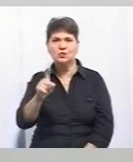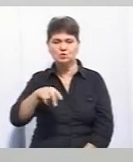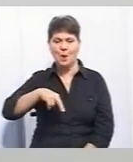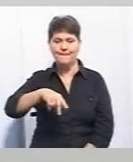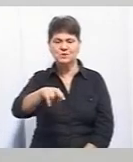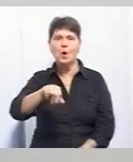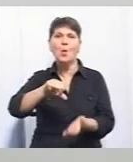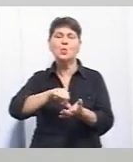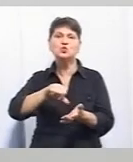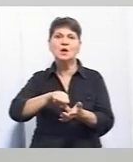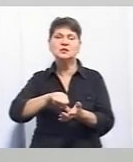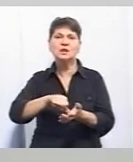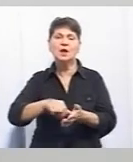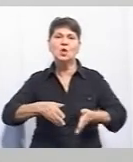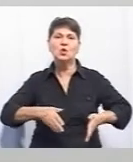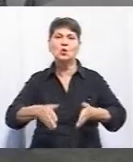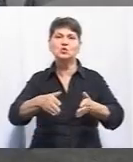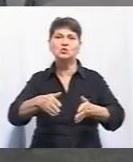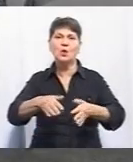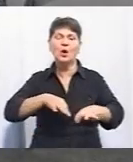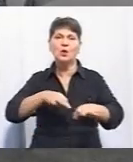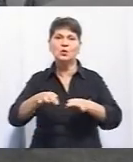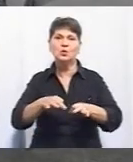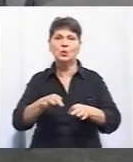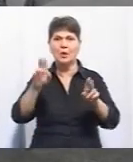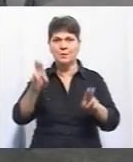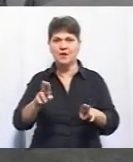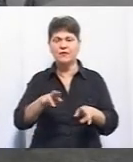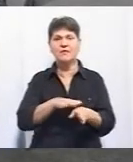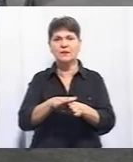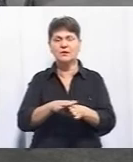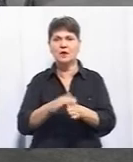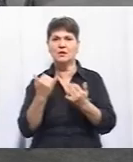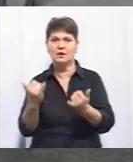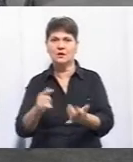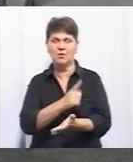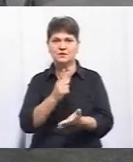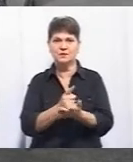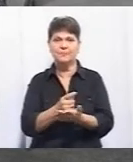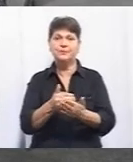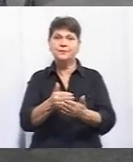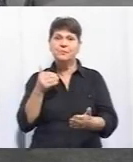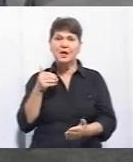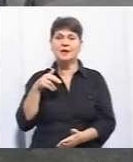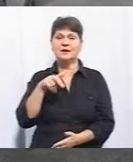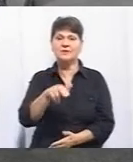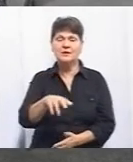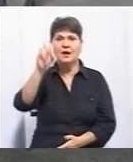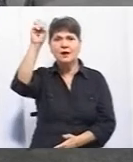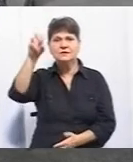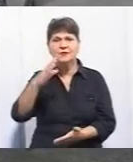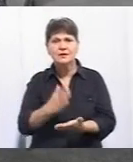такий самий учасник дорожнього руху і виконання правил дорожнього руху для нього є обов'язковим. Перед тим, як виходити на регульований чи не